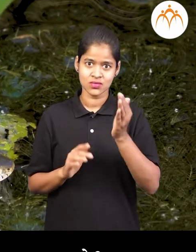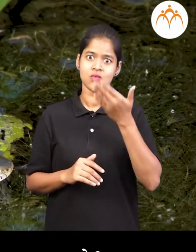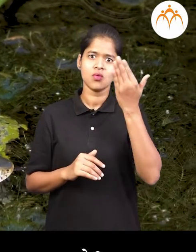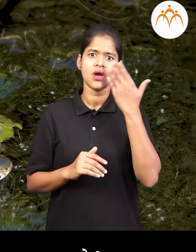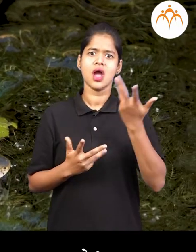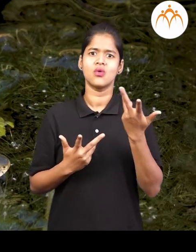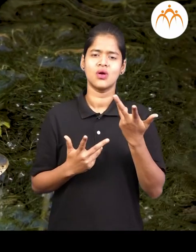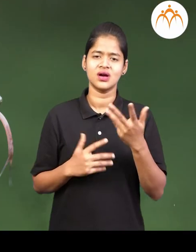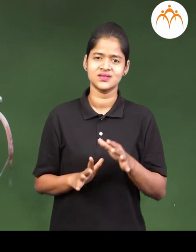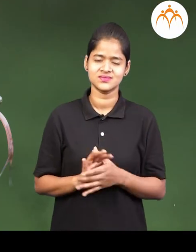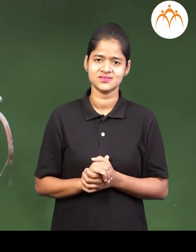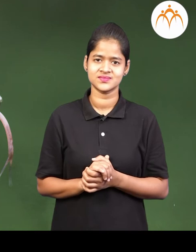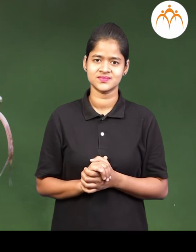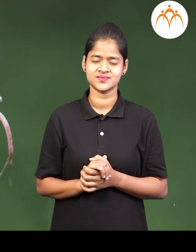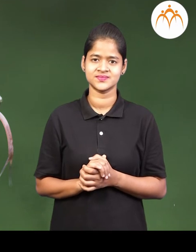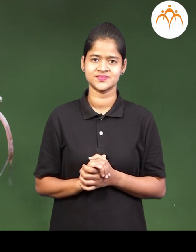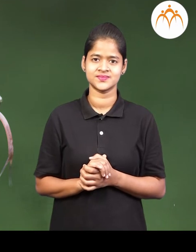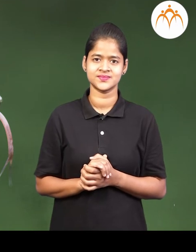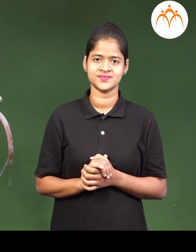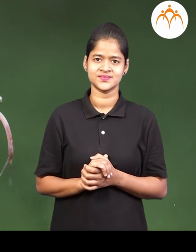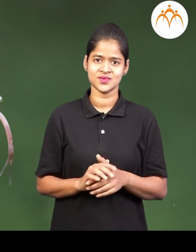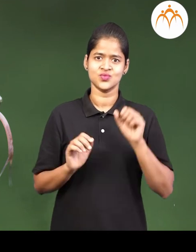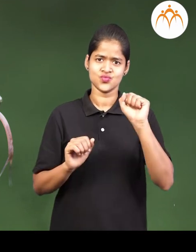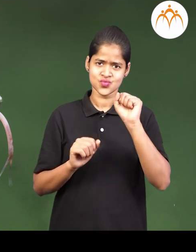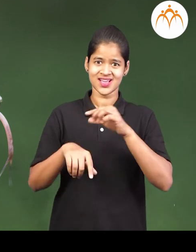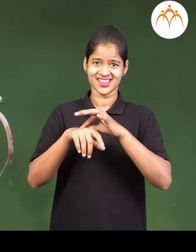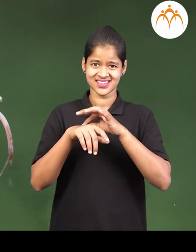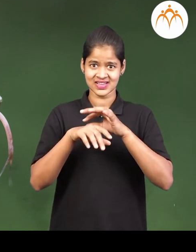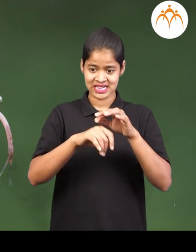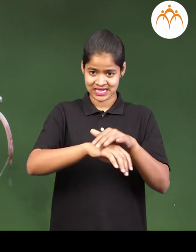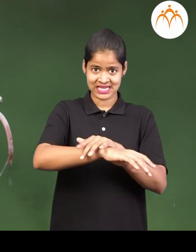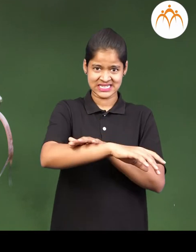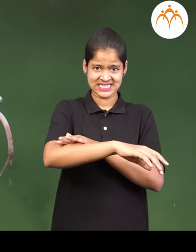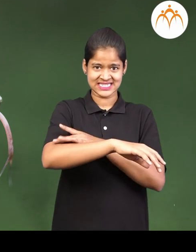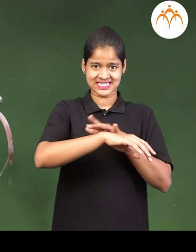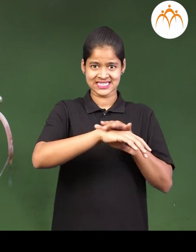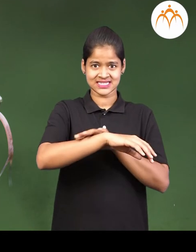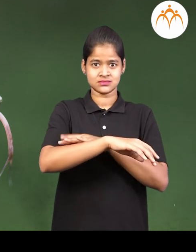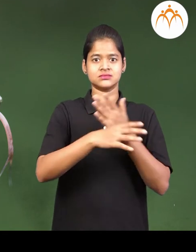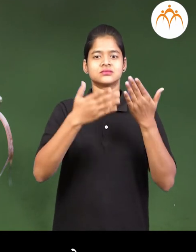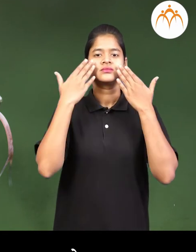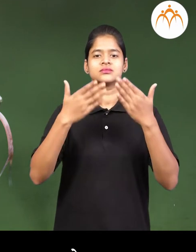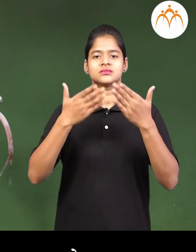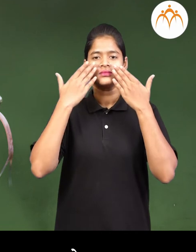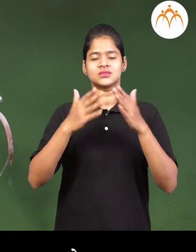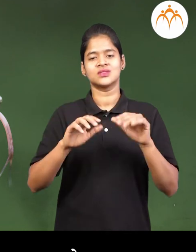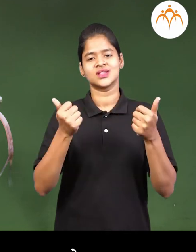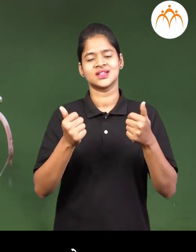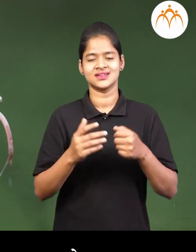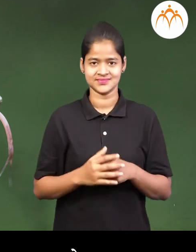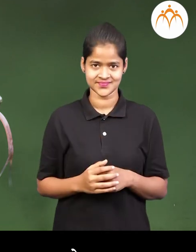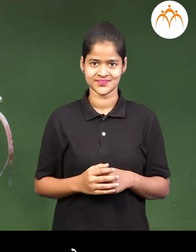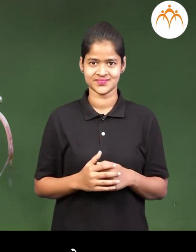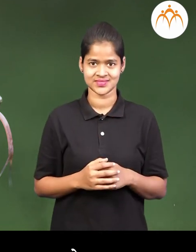सर्पटनारे प्राणी त्यांचा त्वचे द्वारे श्वसन करू शक्ताथ. सर्पटनारे